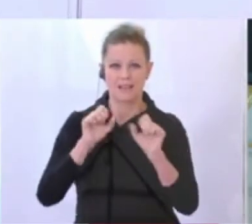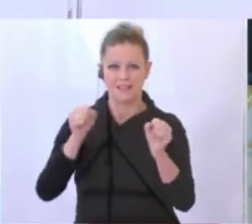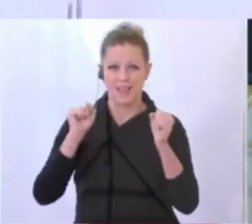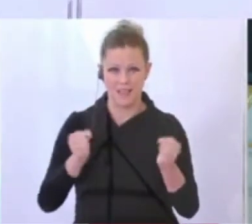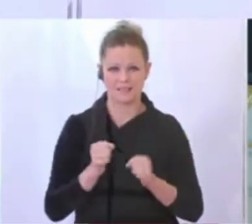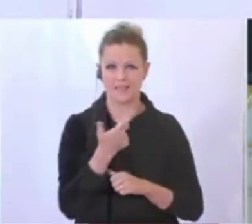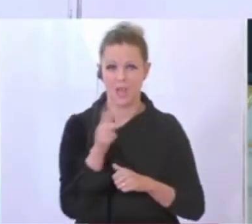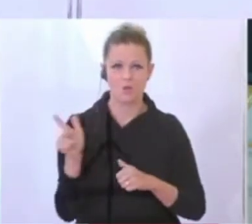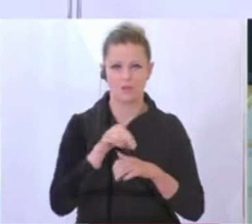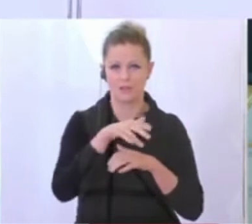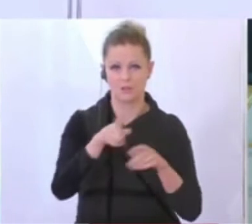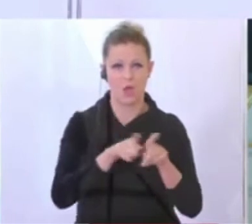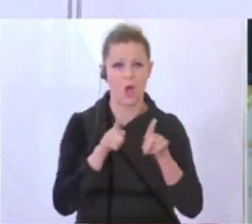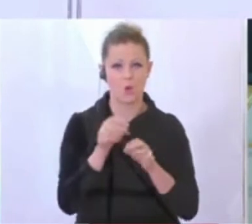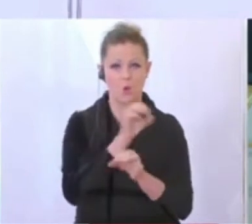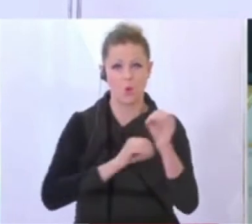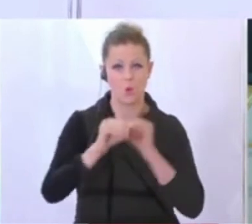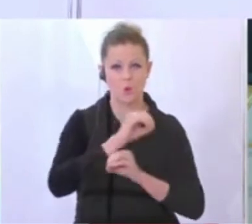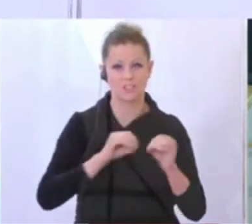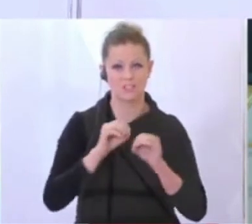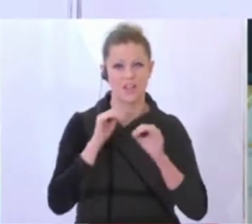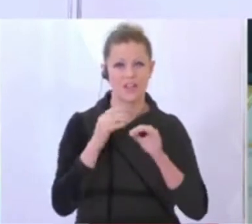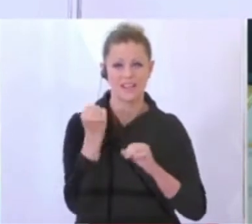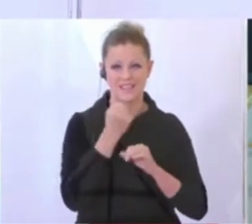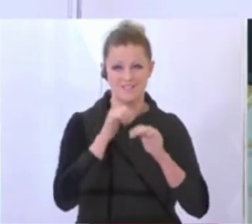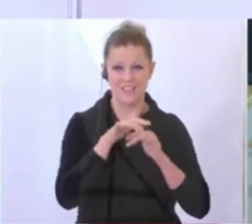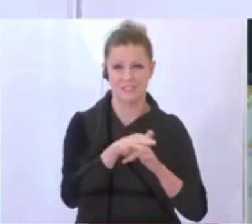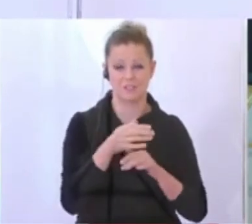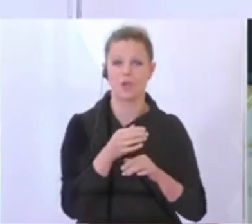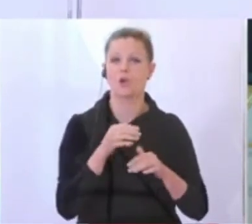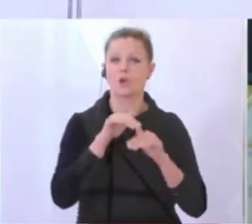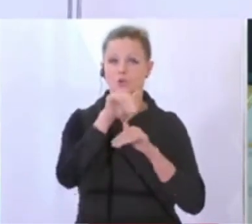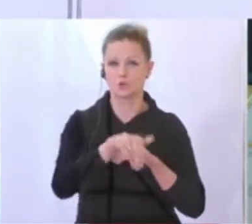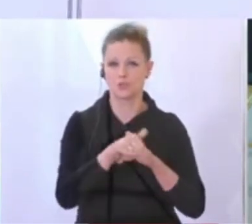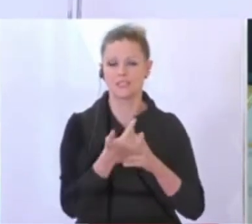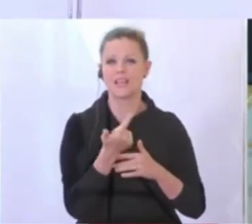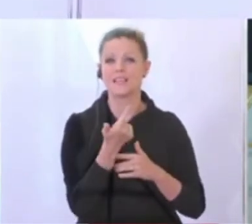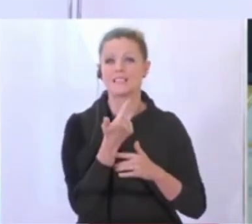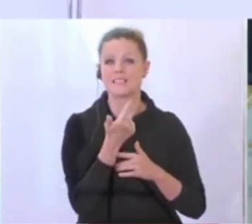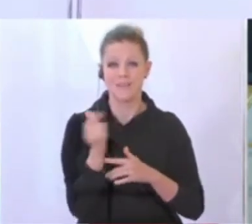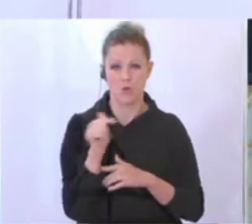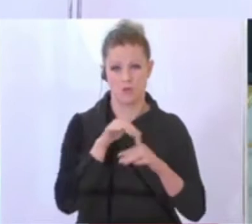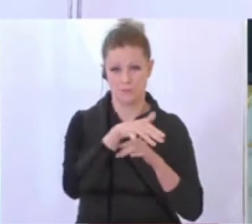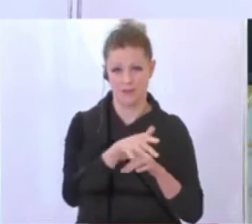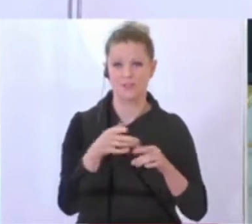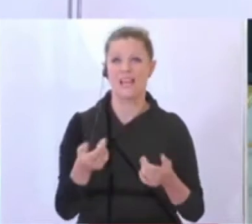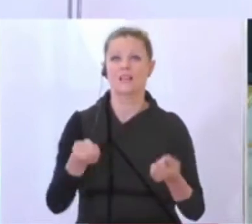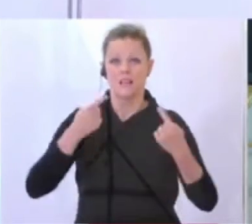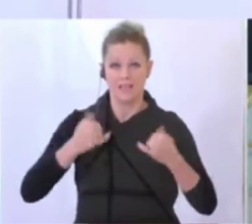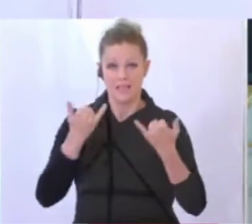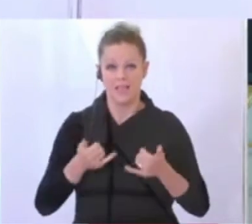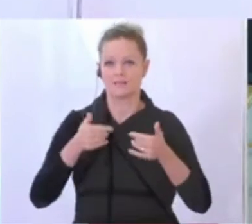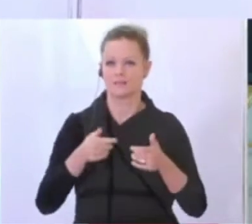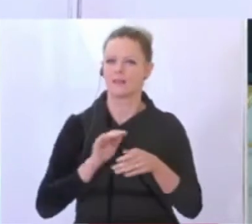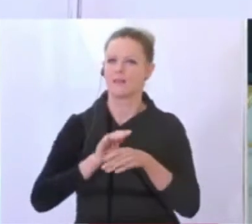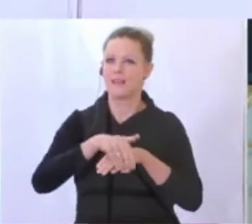oder der ökologische Gewässerschutz eben gestern erst mit 200 Millionen, jetzt auch das Gemeindepaket mit